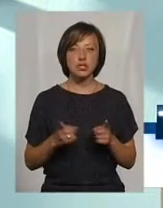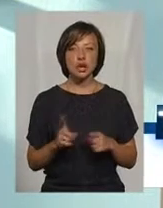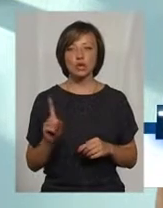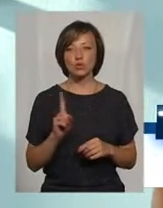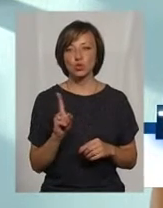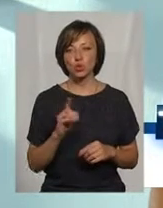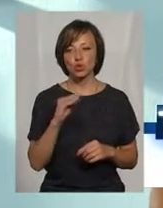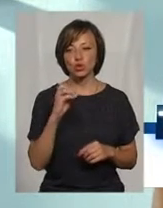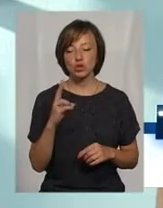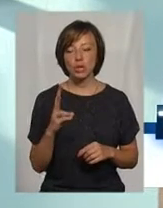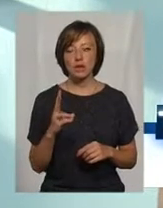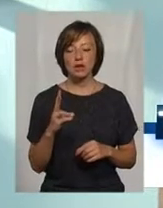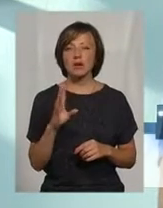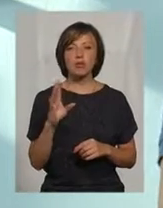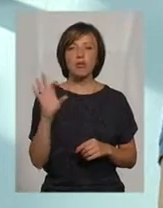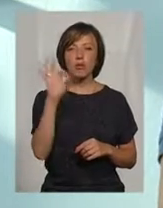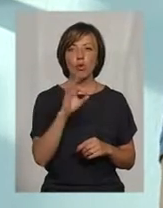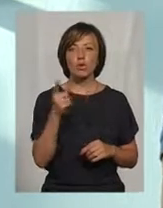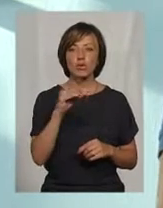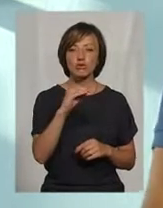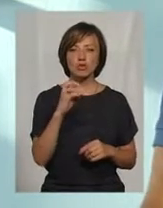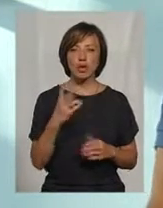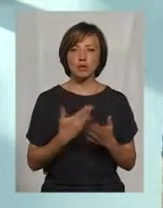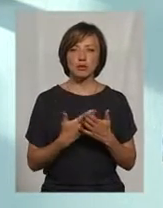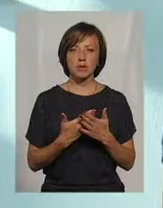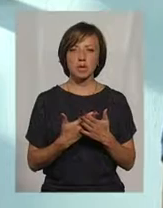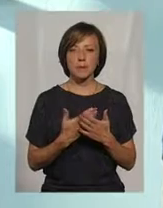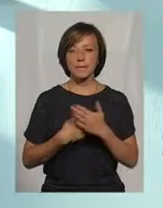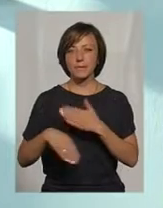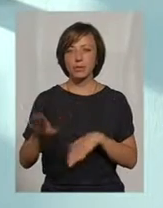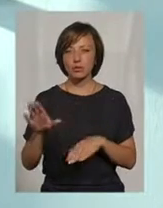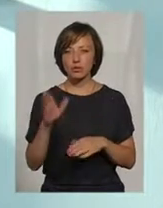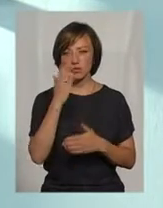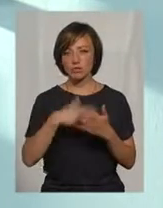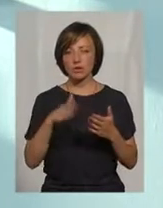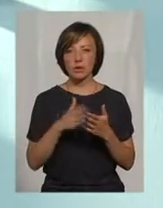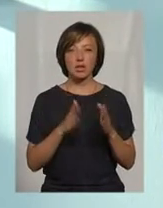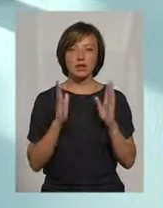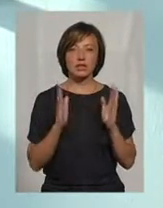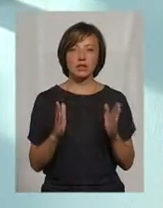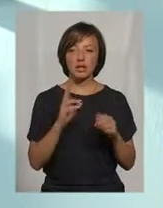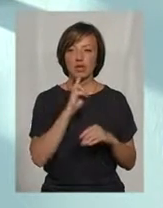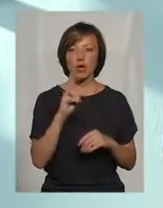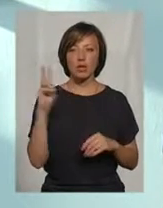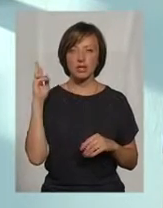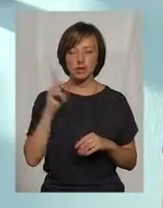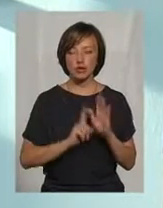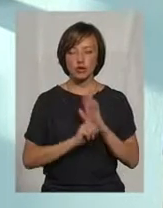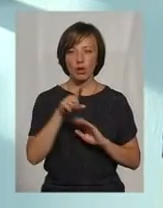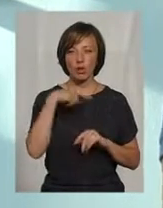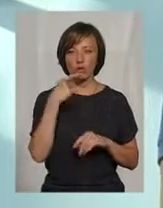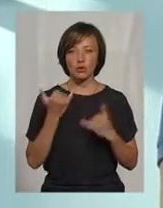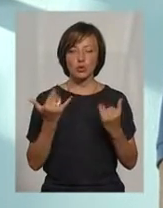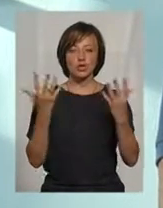вже про те, що жеки підуть, розмови були ще дво роки назад. На сьогоднішній